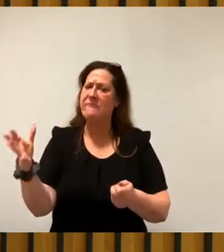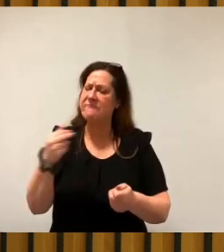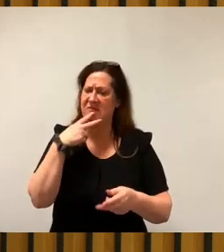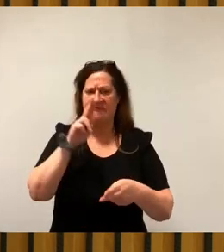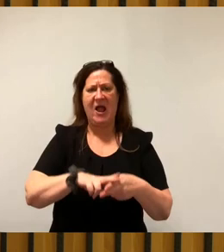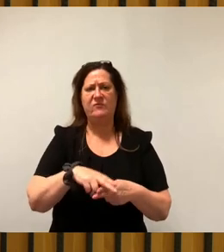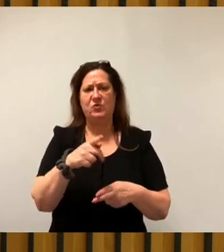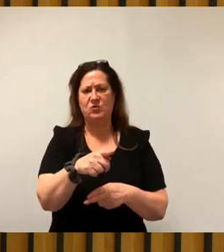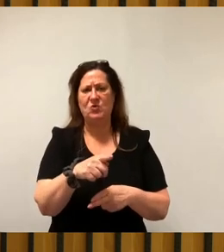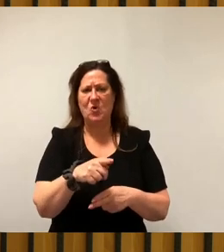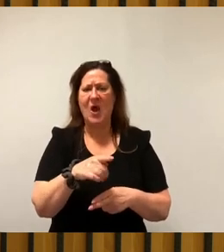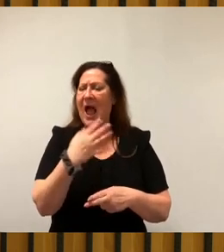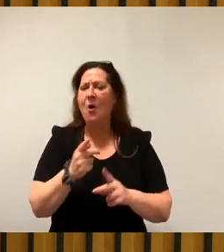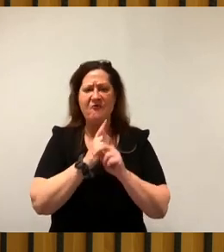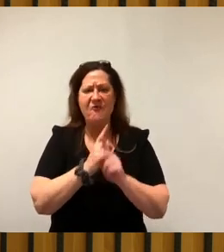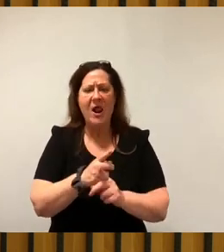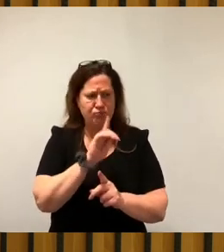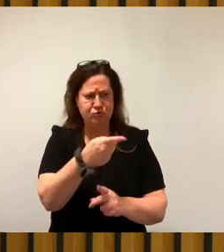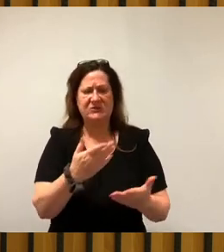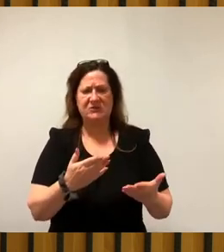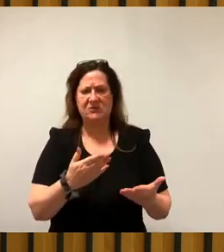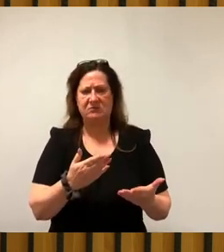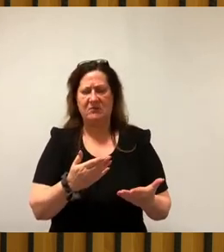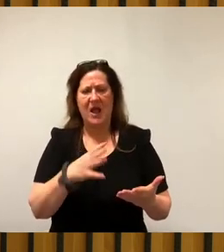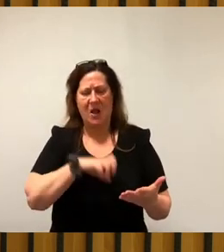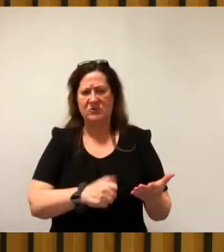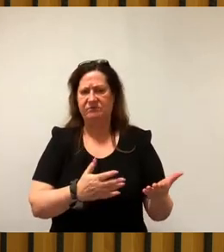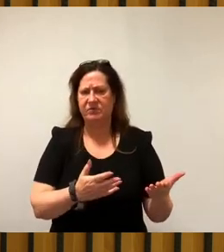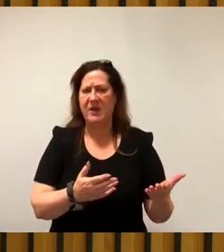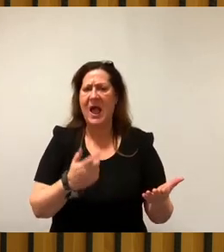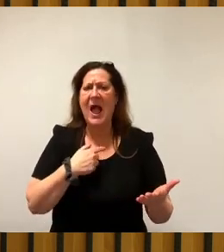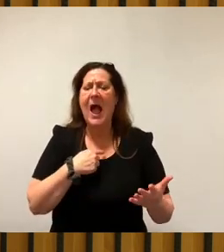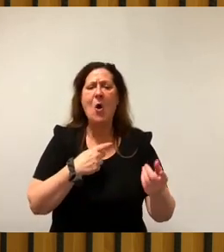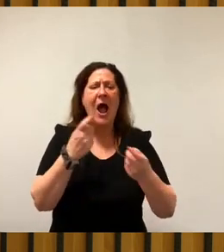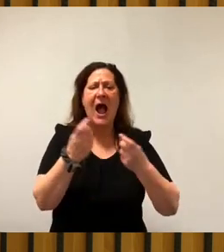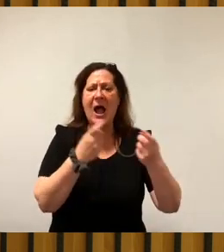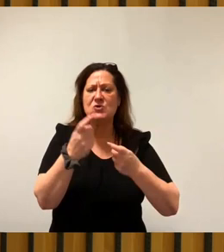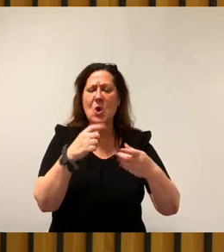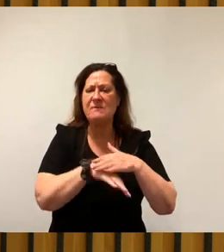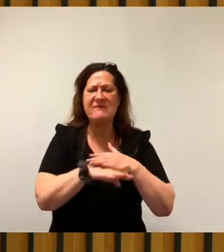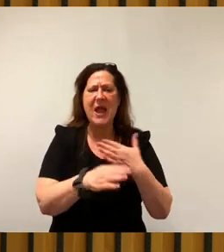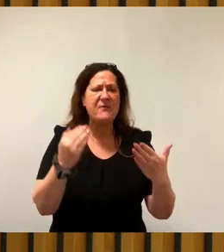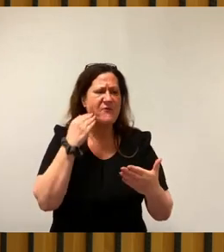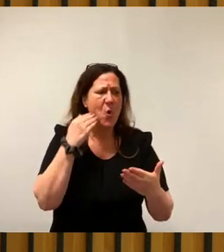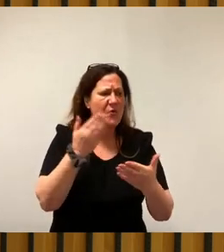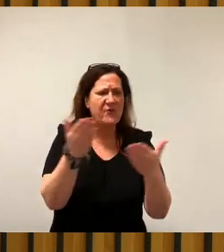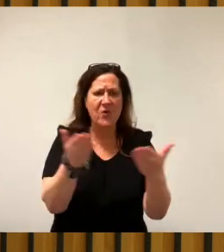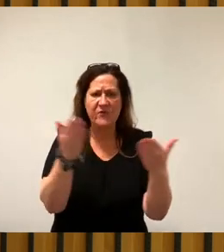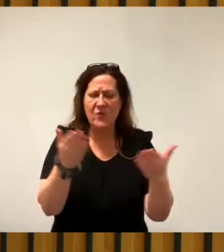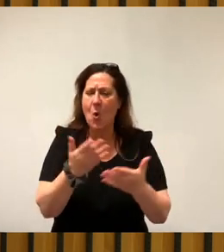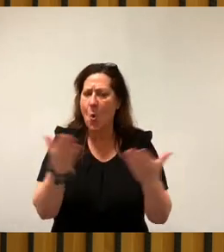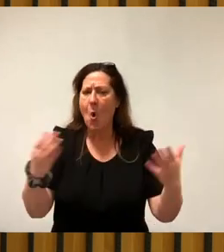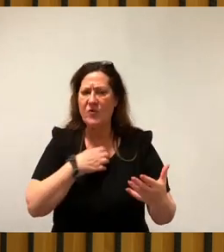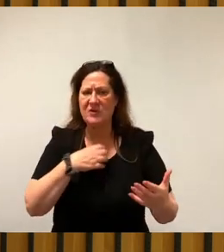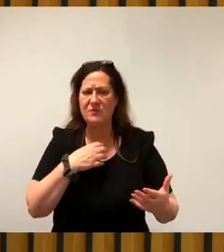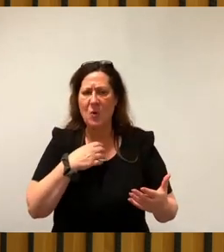allen Folgen, die er für uns hat. Wenn wir zum Beispiel über Unterbringung von Asylbewerbern geredet haben, was war das für ein großes Problem für uns, dass wir nicht mehr